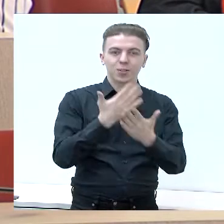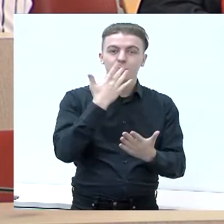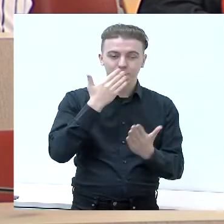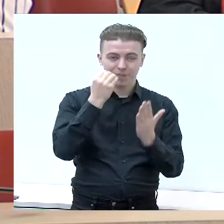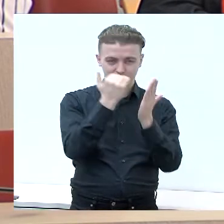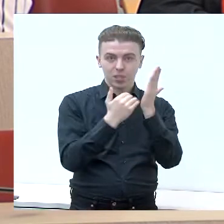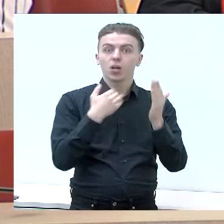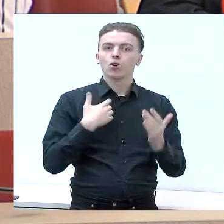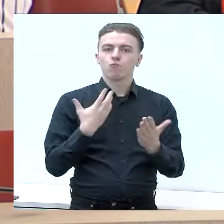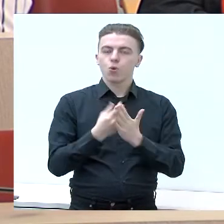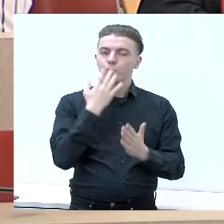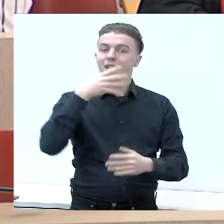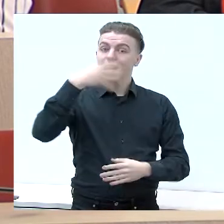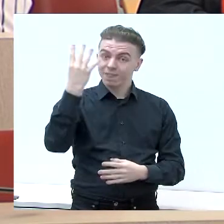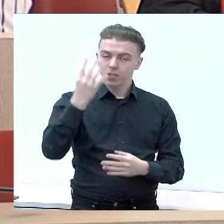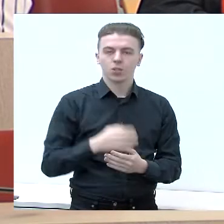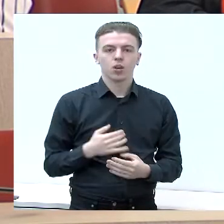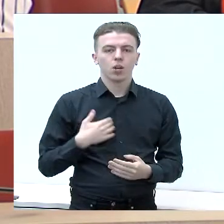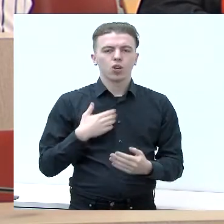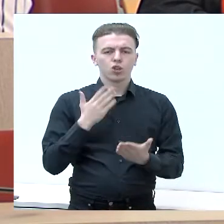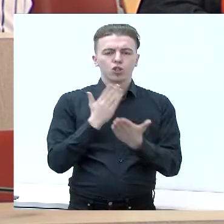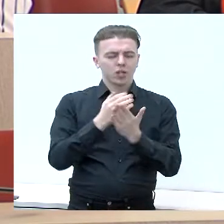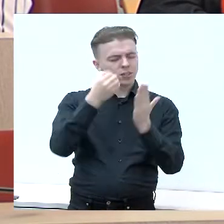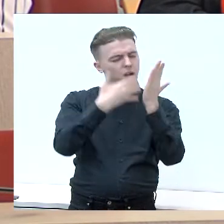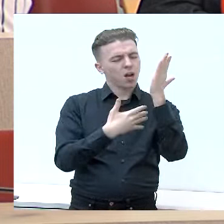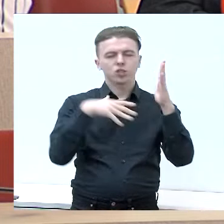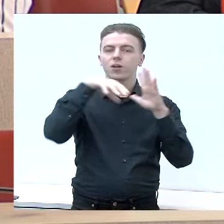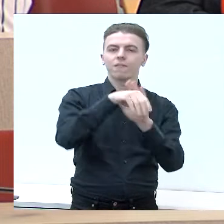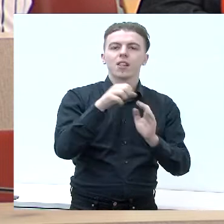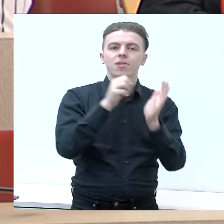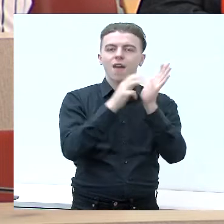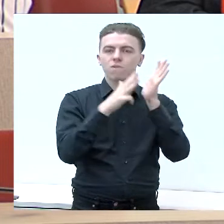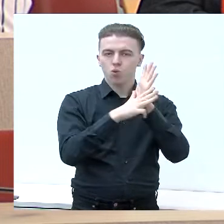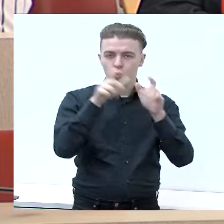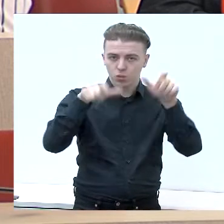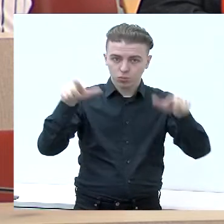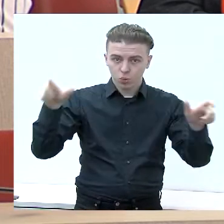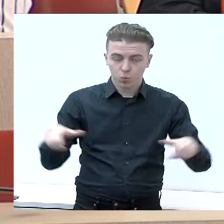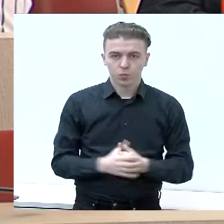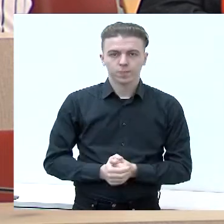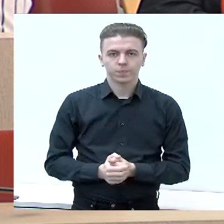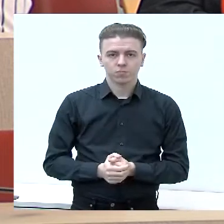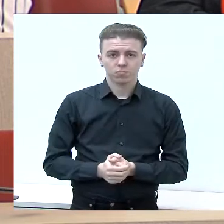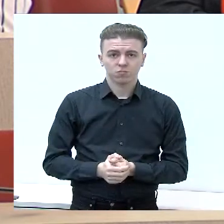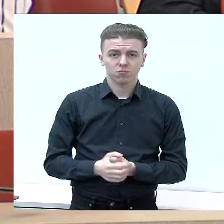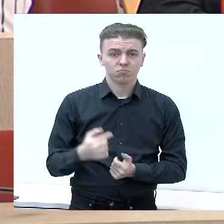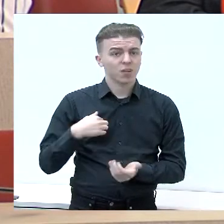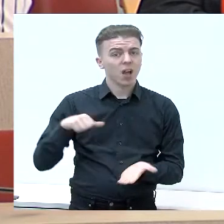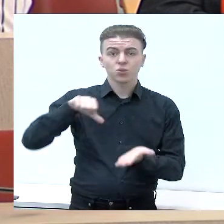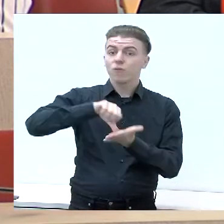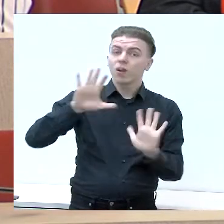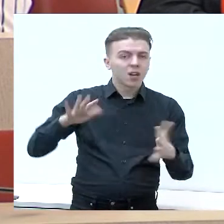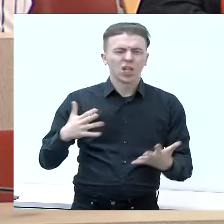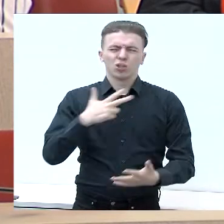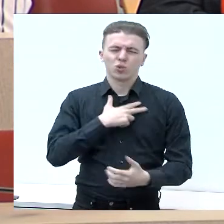keturi. Mūsų sąrašė yra devyniolika narių. Atstovaujam socialinius